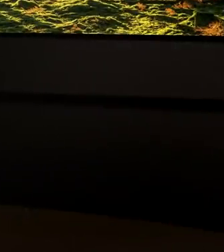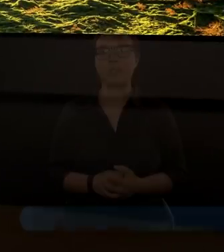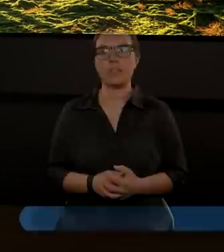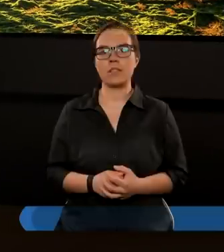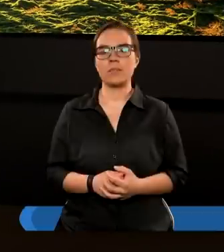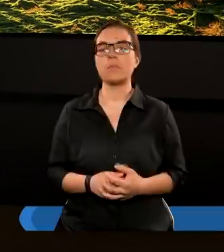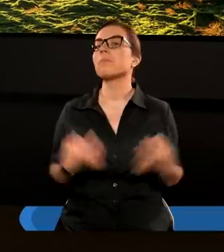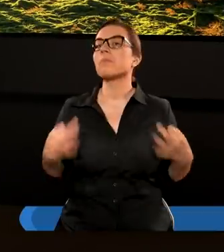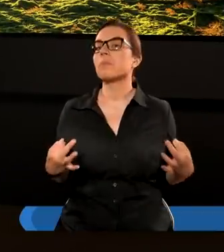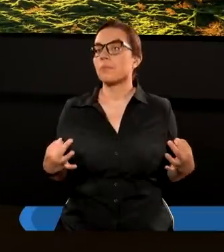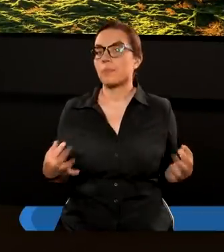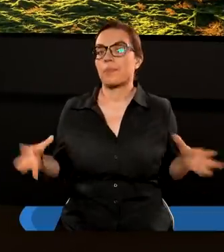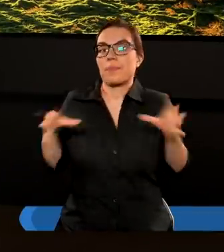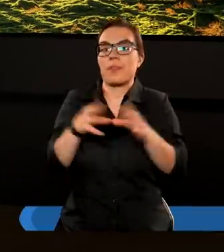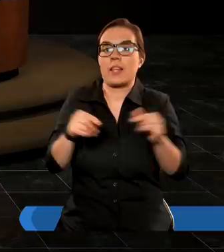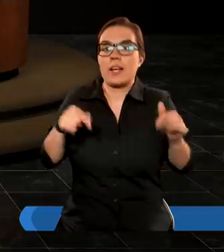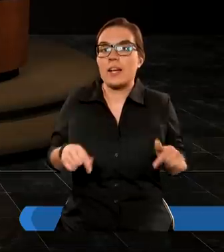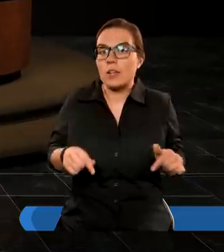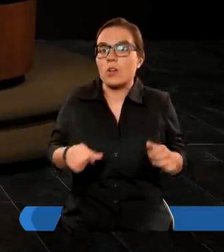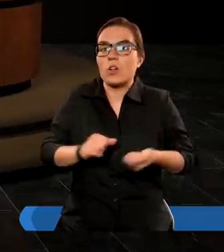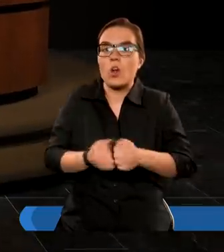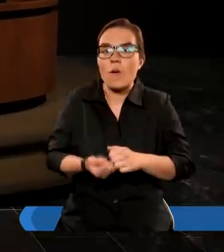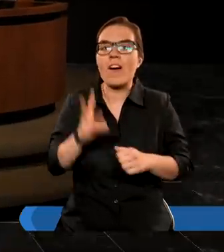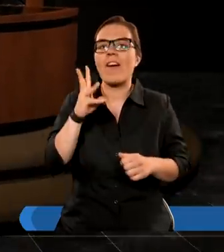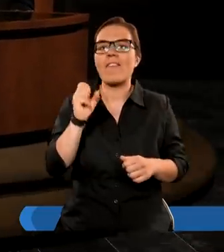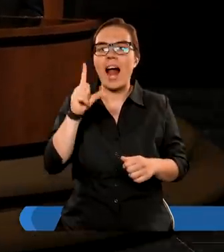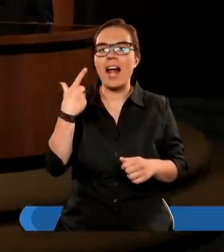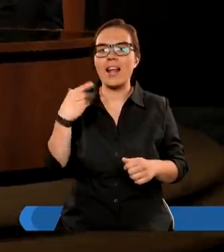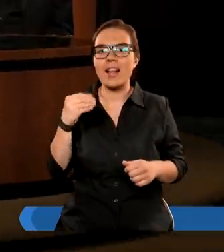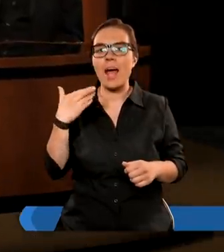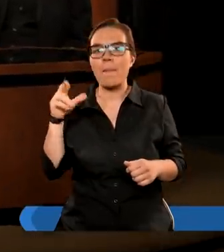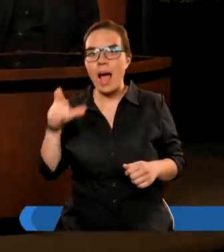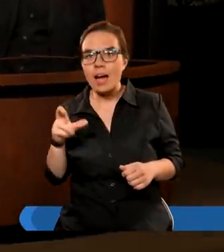Dzisiaj ze mną są Waldemar,